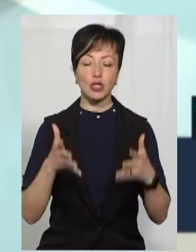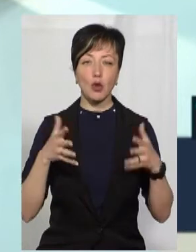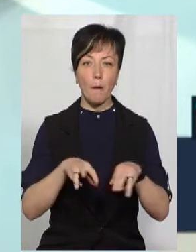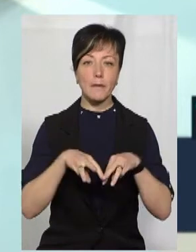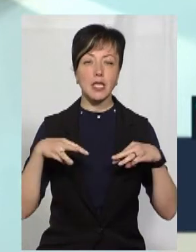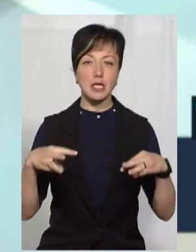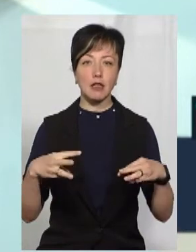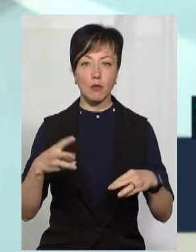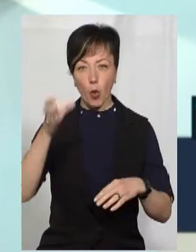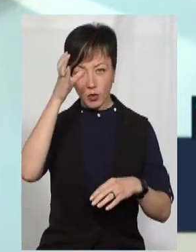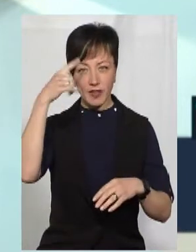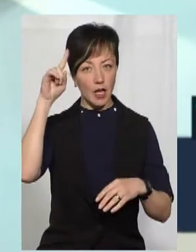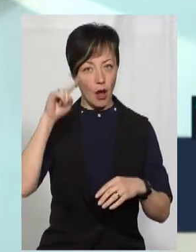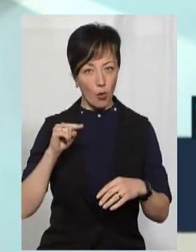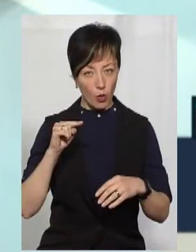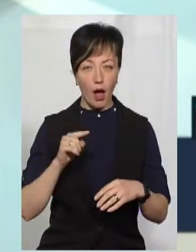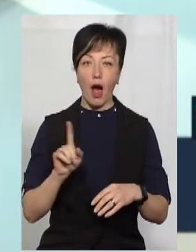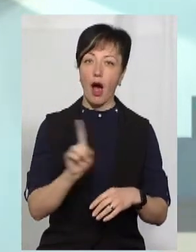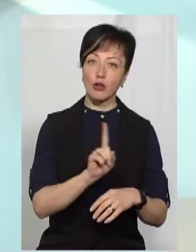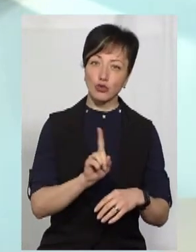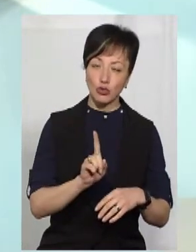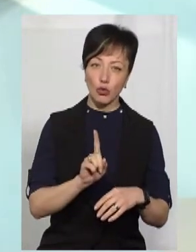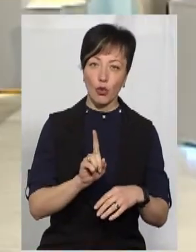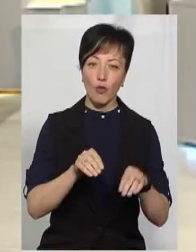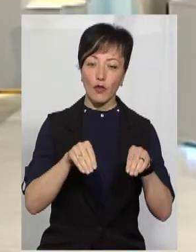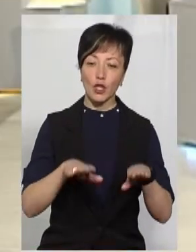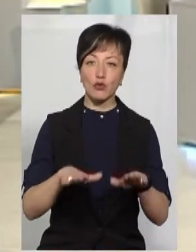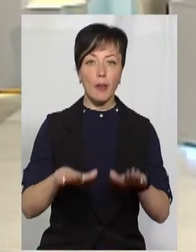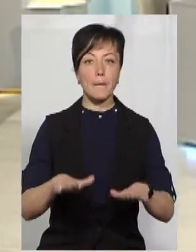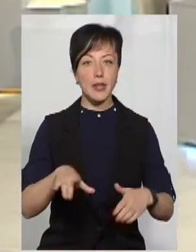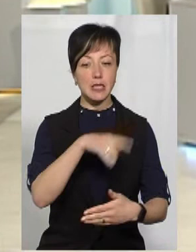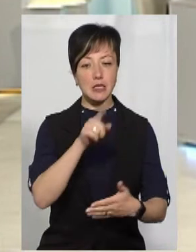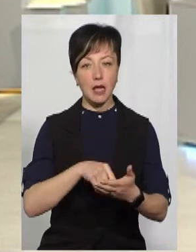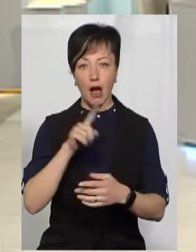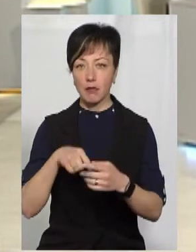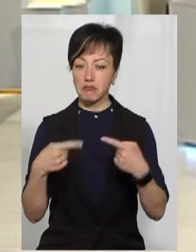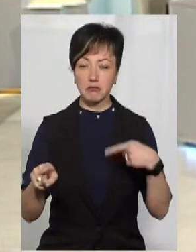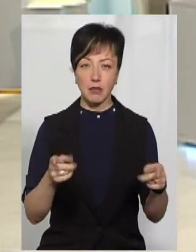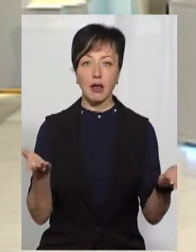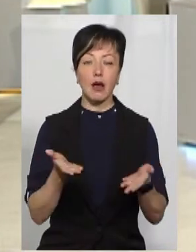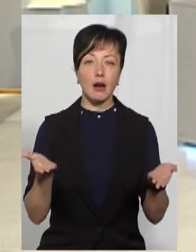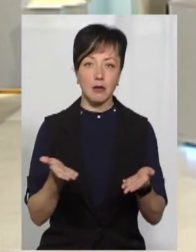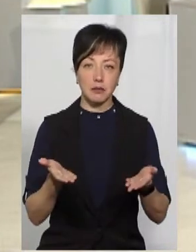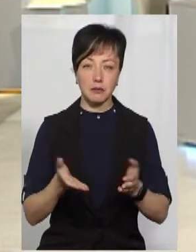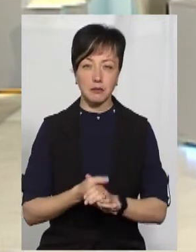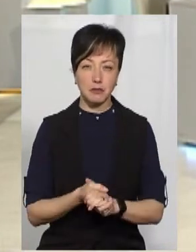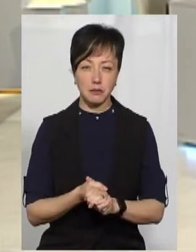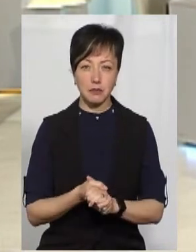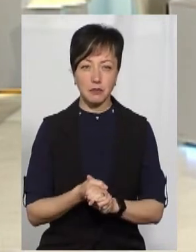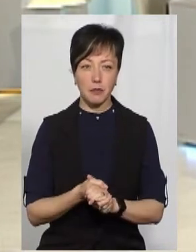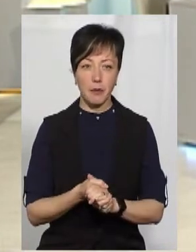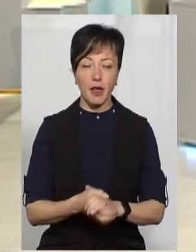Міністерством освіти і науки? А що вирішують на місцях, власне, у навчальних закладах?